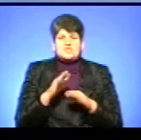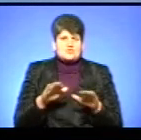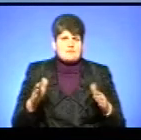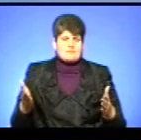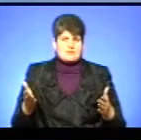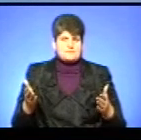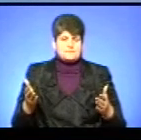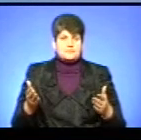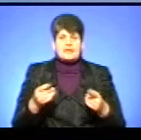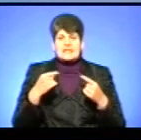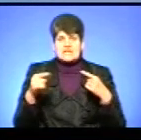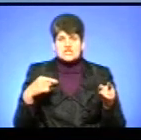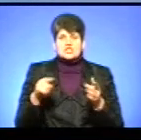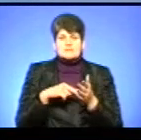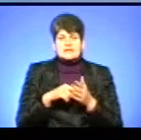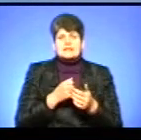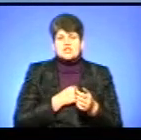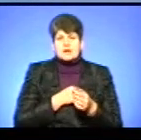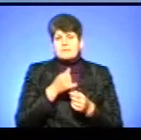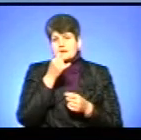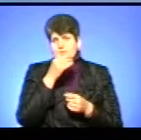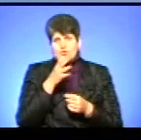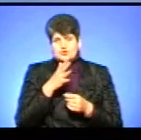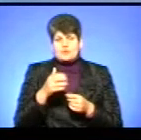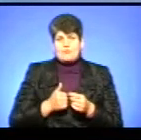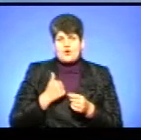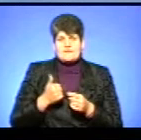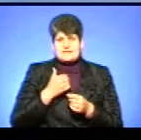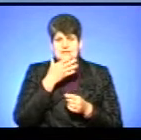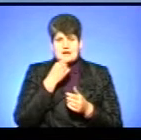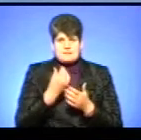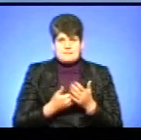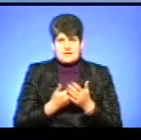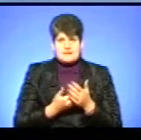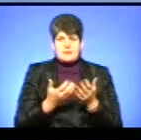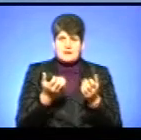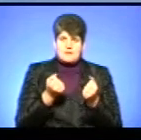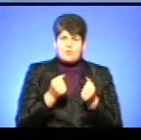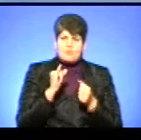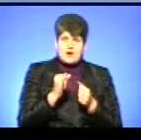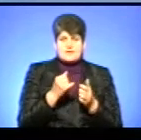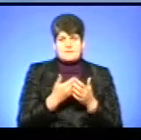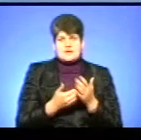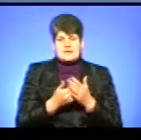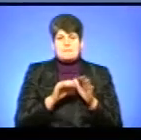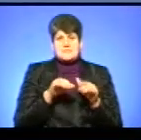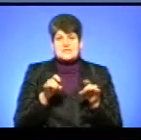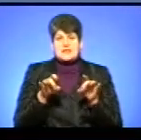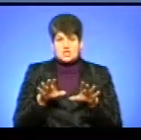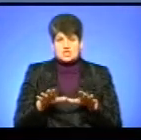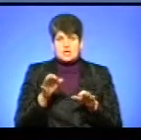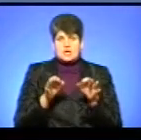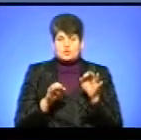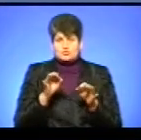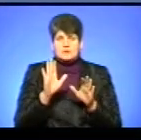інші міста, на жаль, ми не можемо похвалитися гарними прикладами, проте беремо погані приклади. Тобто, після рішення суду ми будемо мати